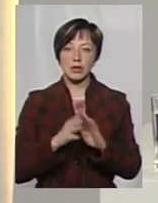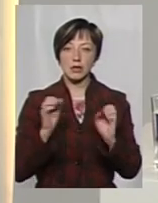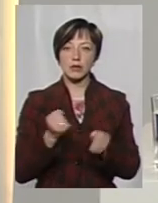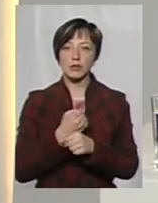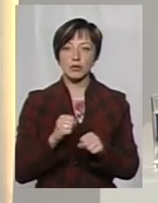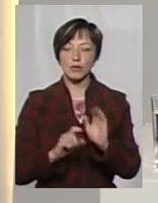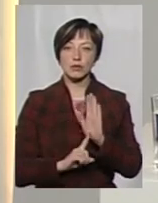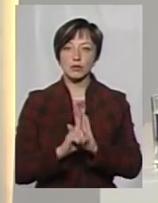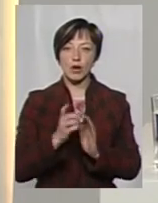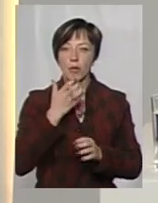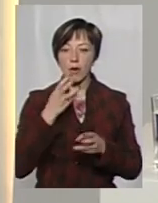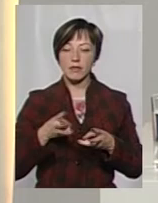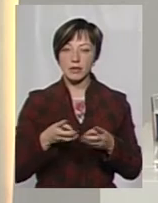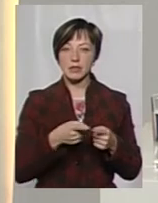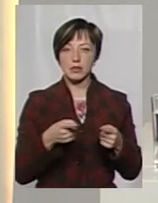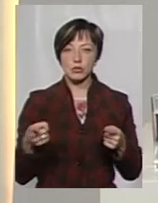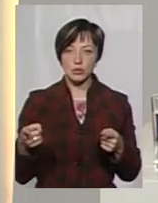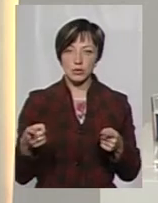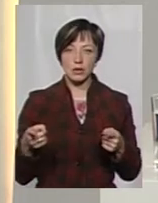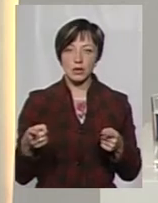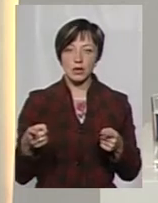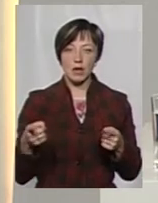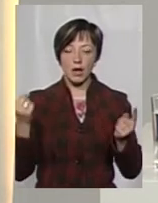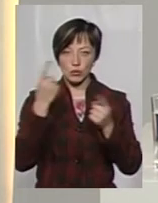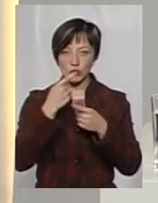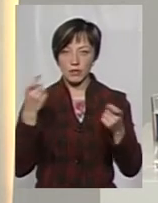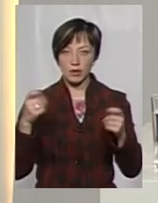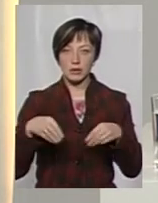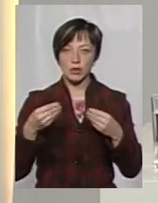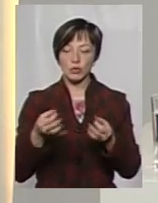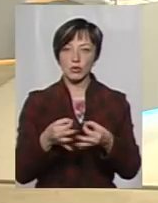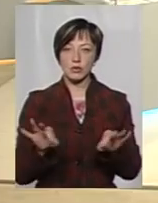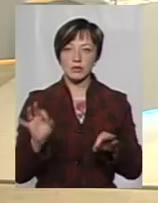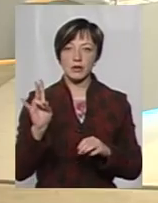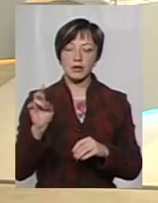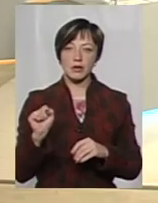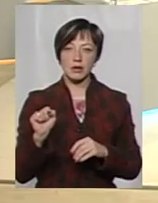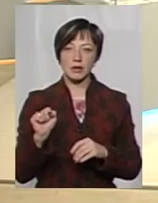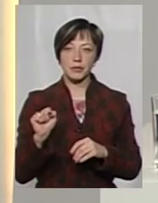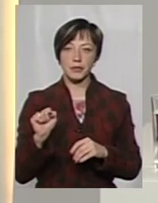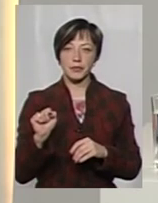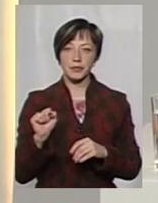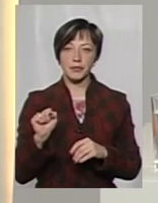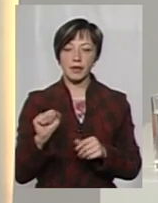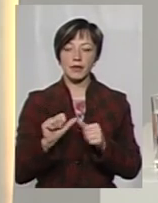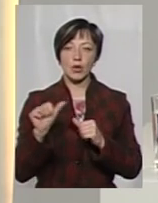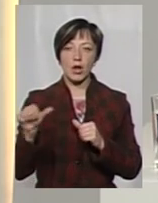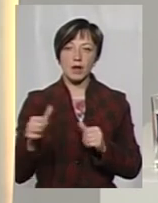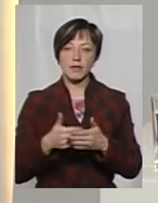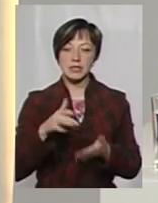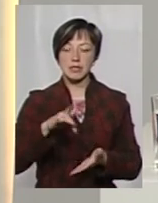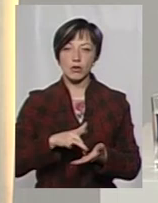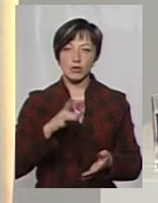розпочати опальний сезон, вони анонсували те, що вони дають дозвіл на відокремлення від